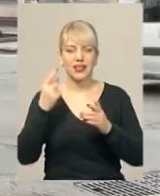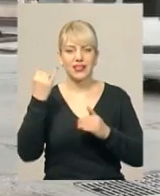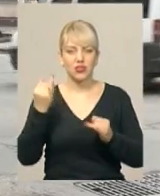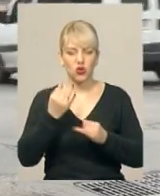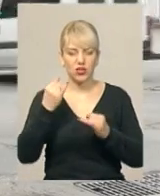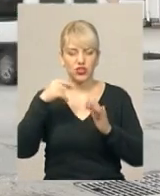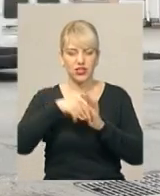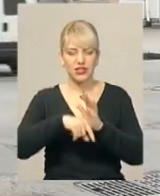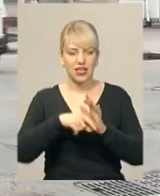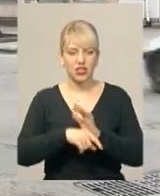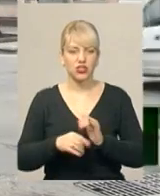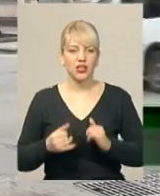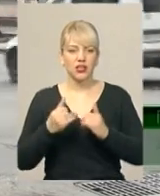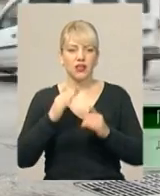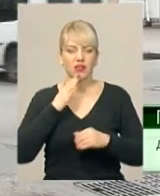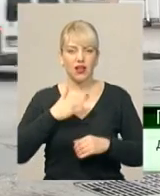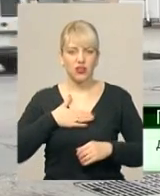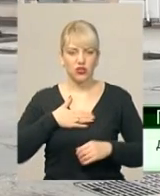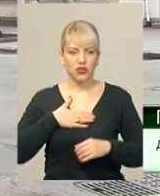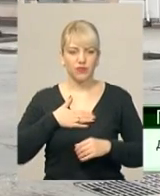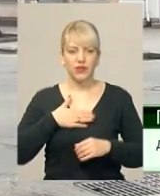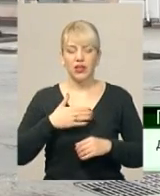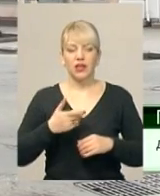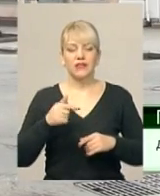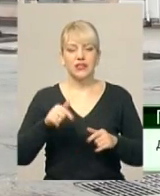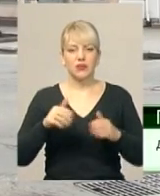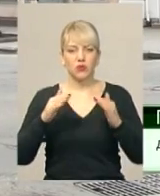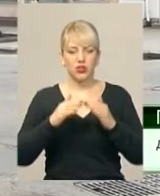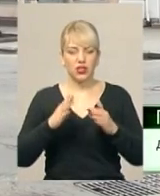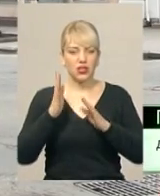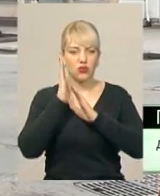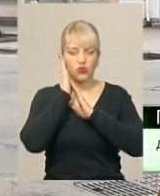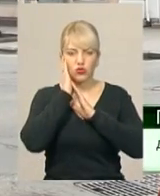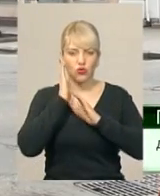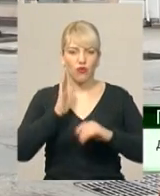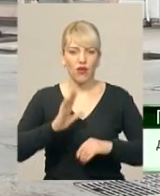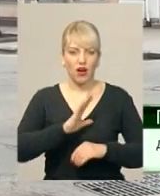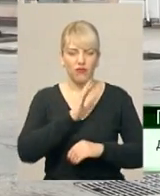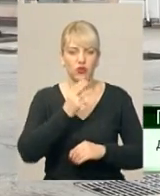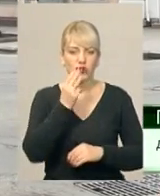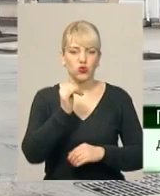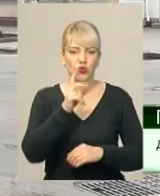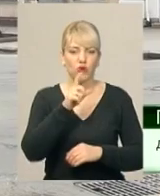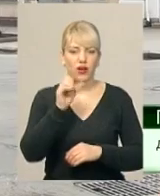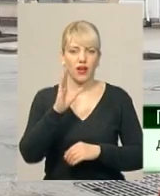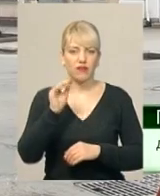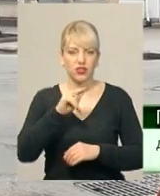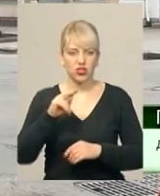цій будівлі, у готелі ночував Роман Шухевич. Це було